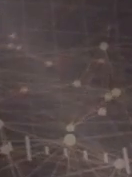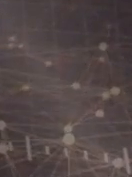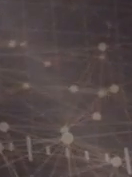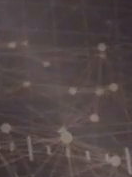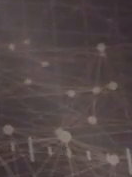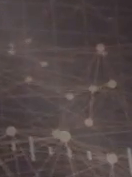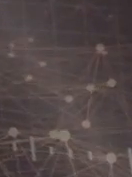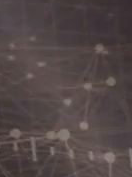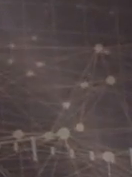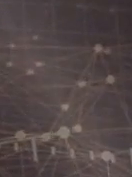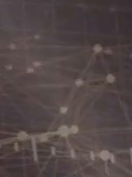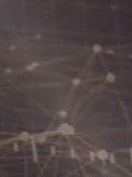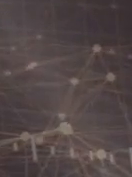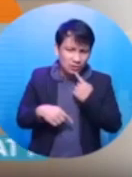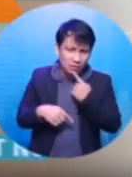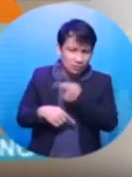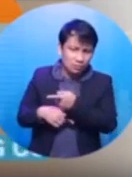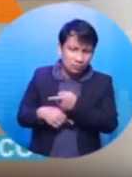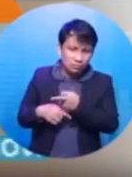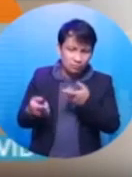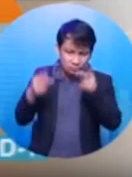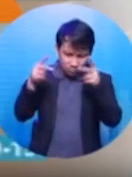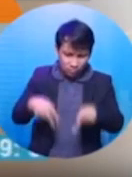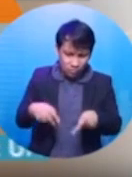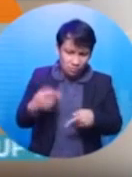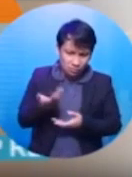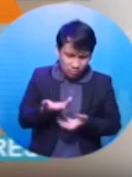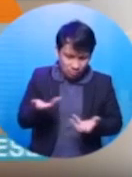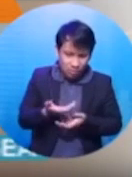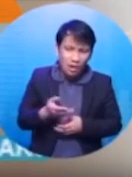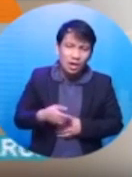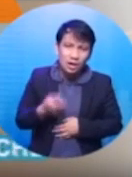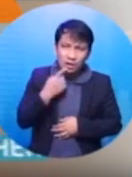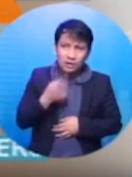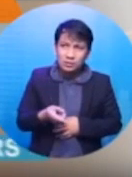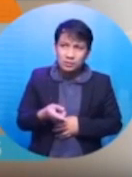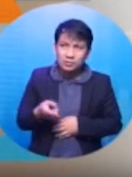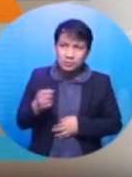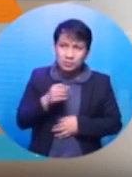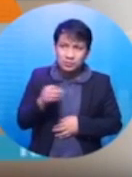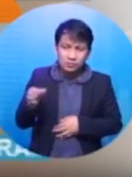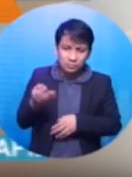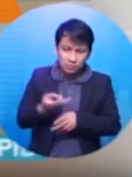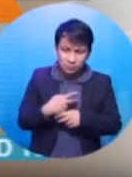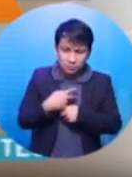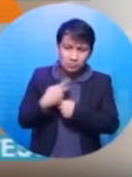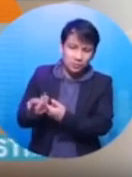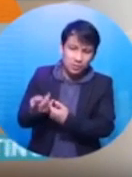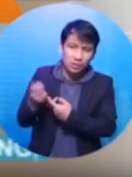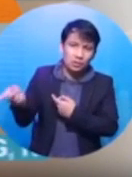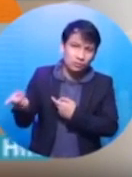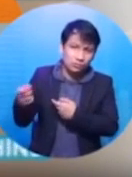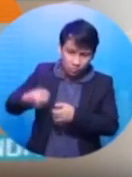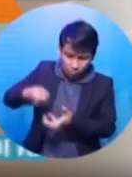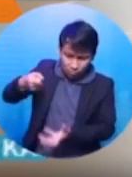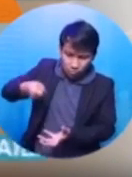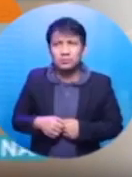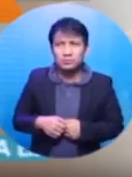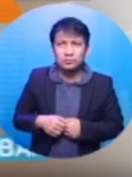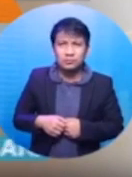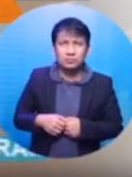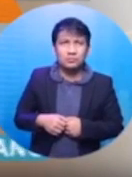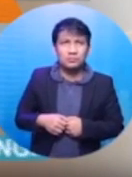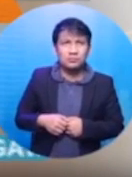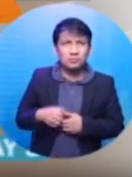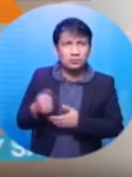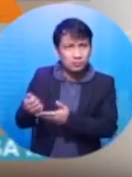Sabi ko, ikaw, akala mo, ikaw lang yung tao rito. Sabi ko, pinatay lang na nga kayo ng mga balde na para pagdamitin mo.